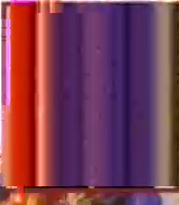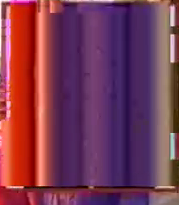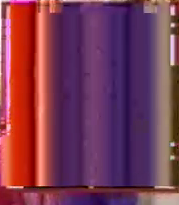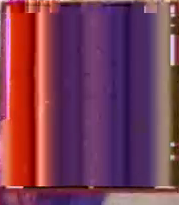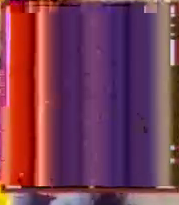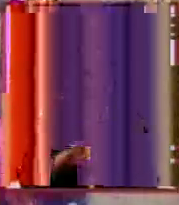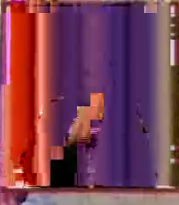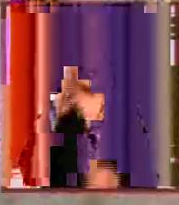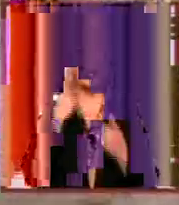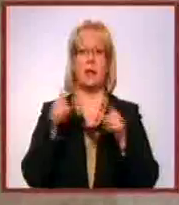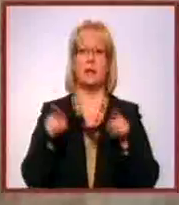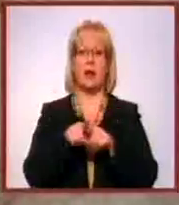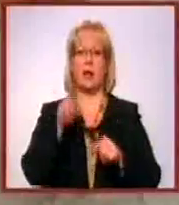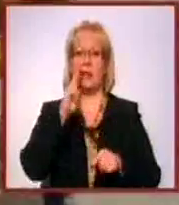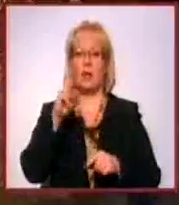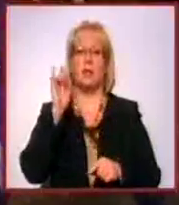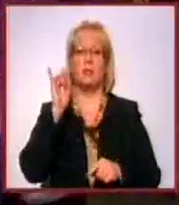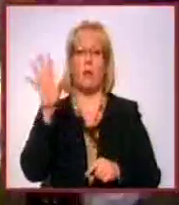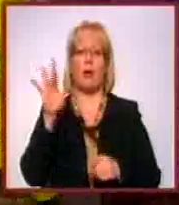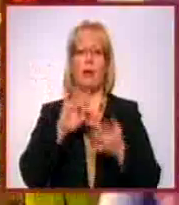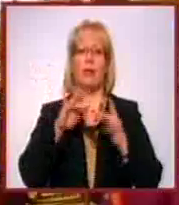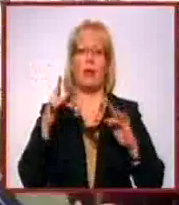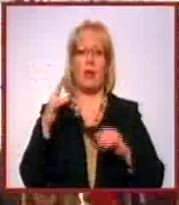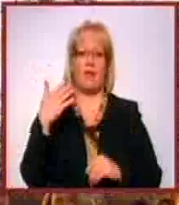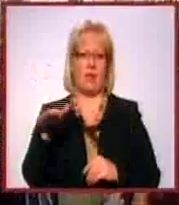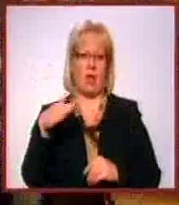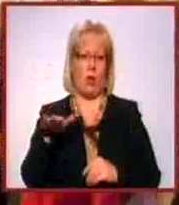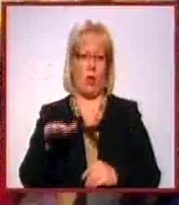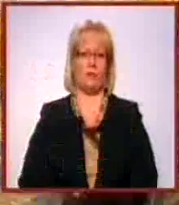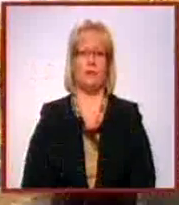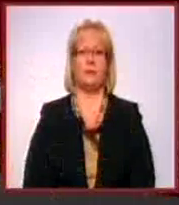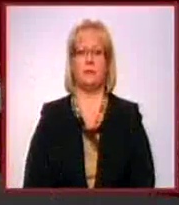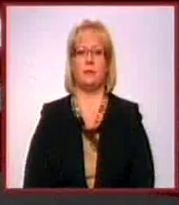Un dienas ziņās arī nedēļas populārākie interneta video.